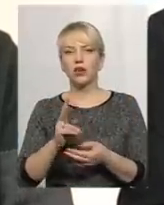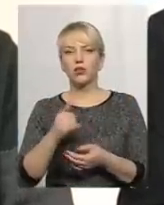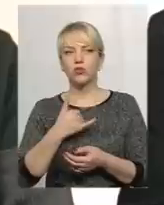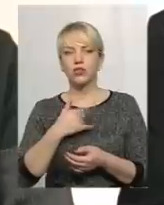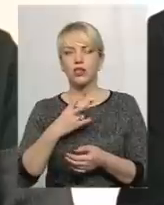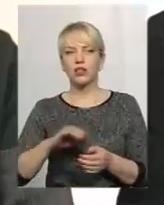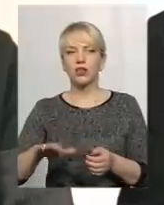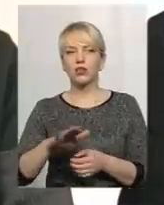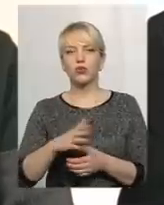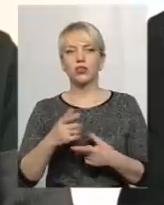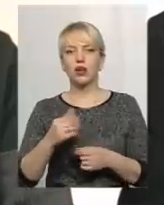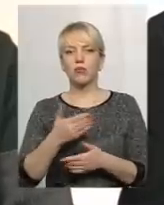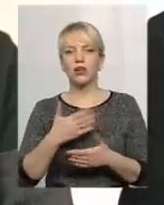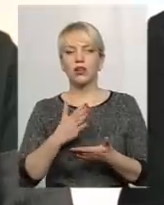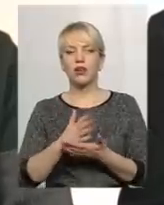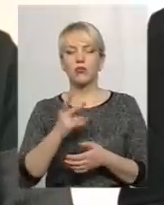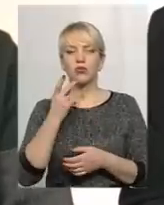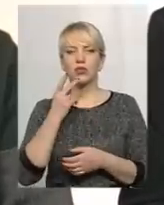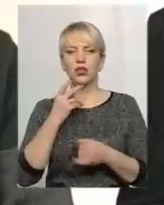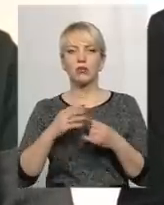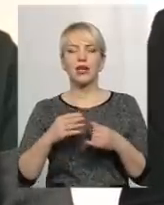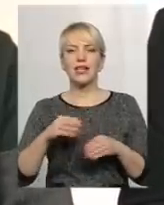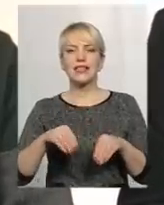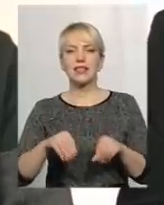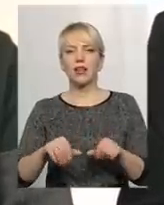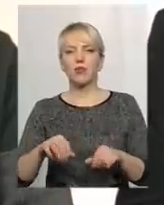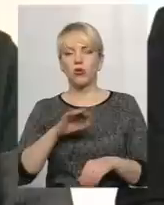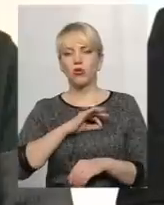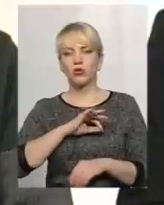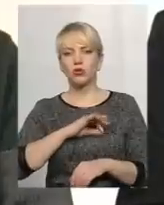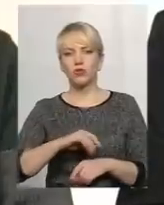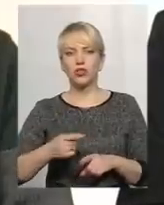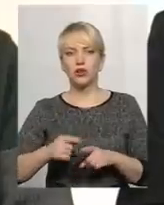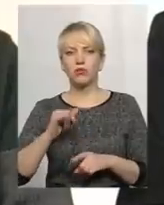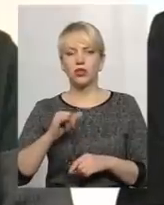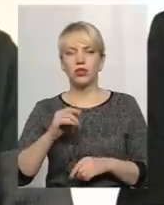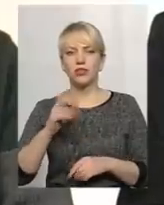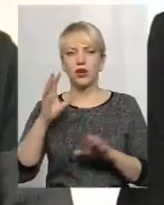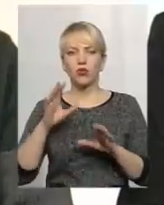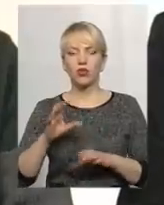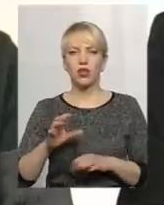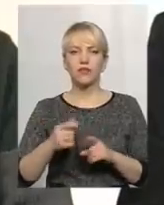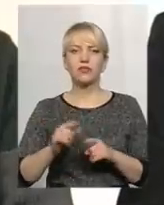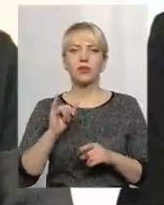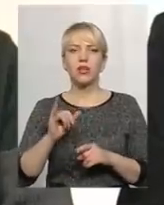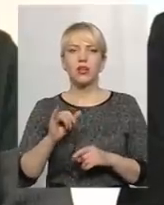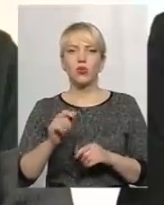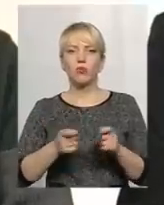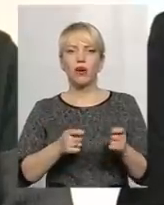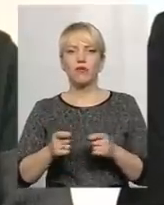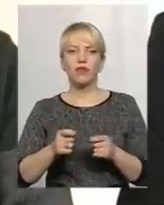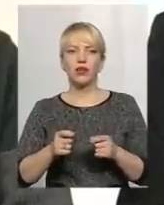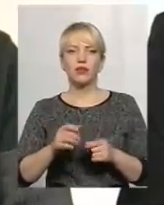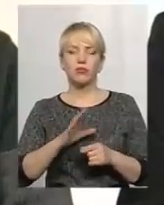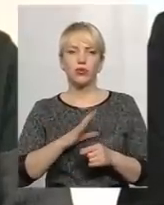території, де ми являємося постійними землекористувачами, і відповідно чинному законодавству, ще управлінням охорони околичнього правосередовища